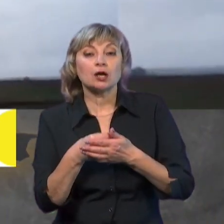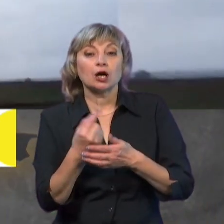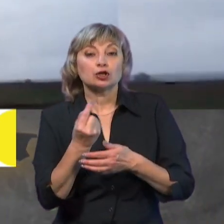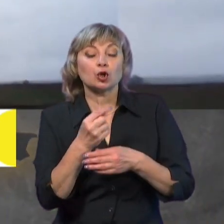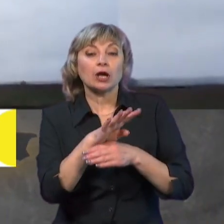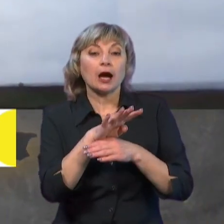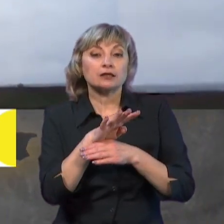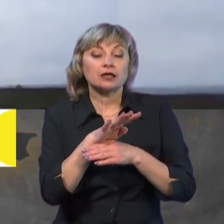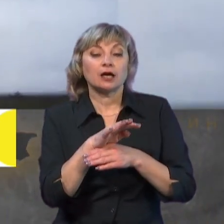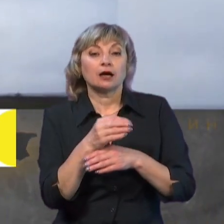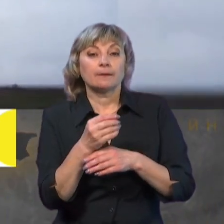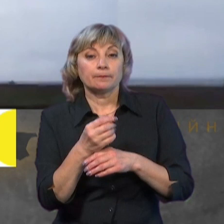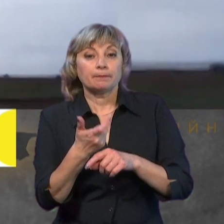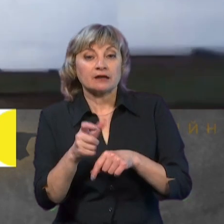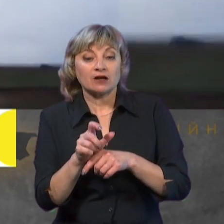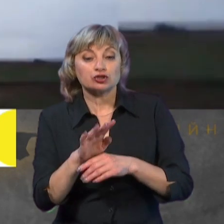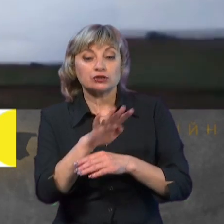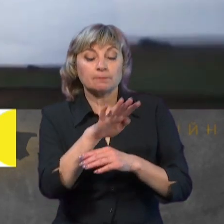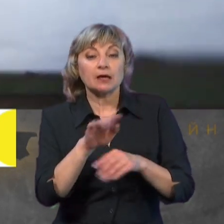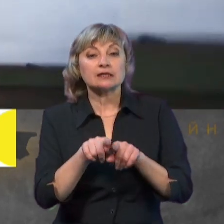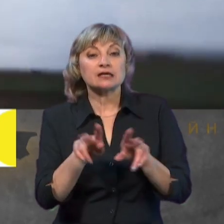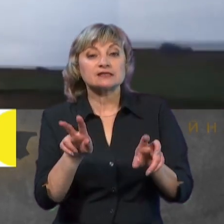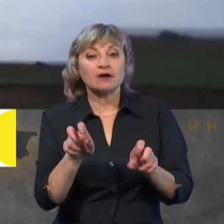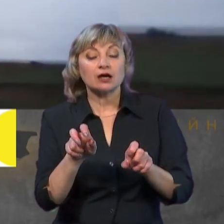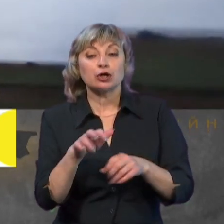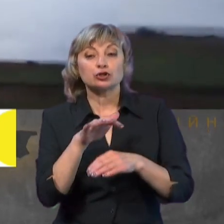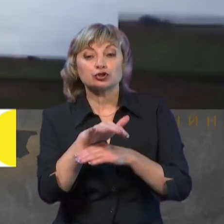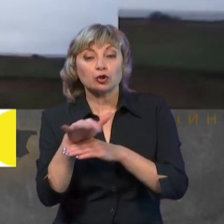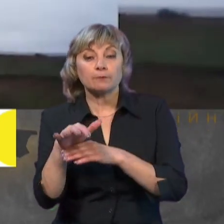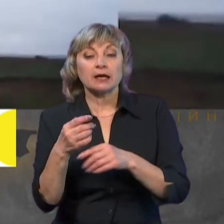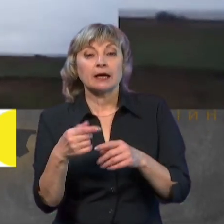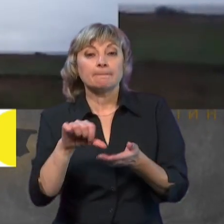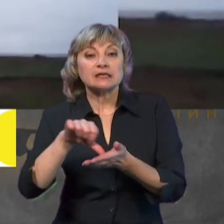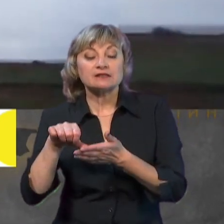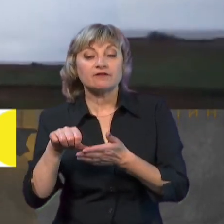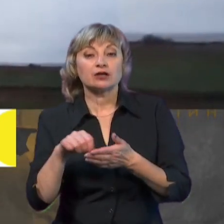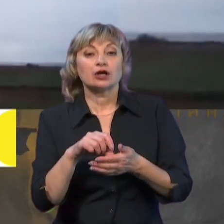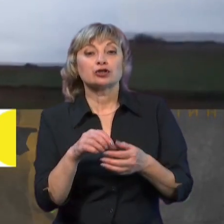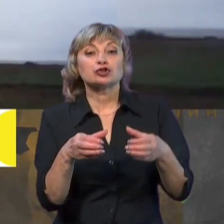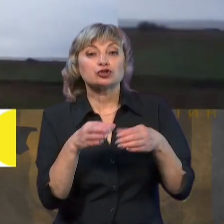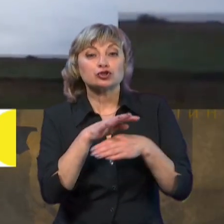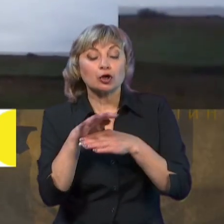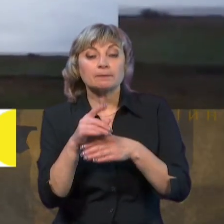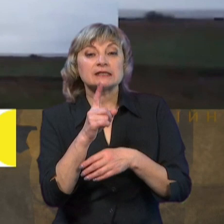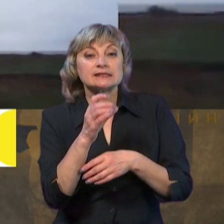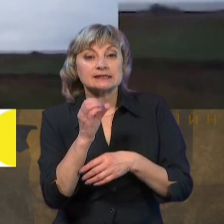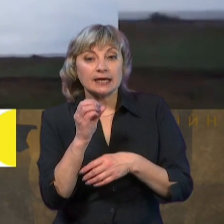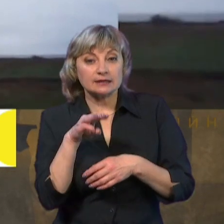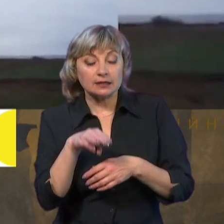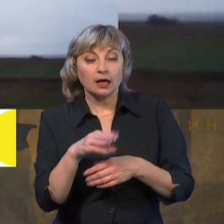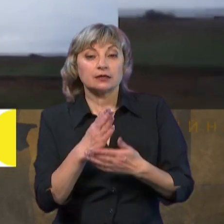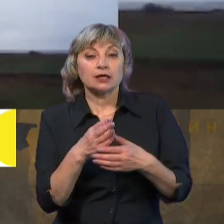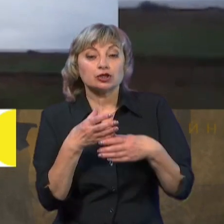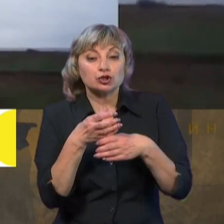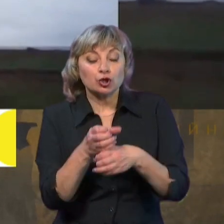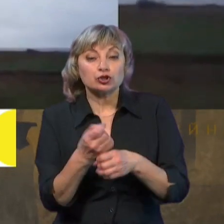артилерію і переважно запускають на так звані місці штурми, саме представників «Шторм-Зет», в яких є основне завдання скоротити